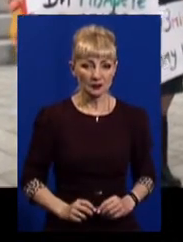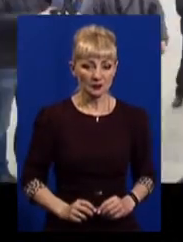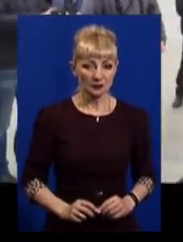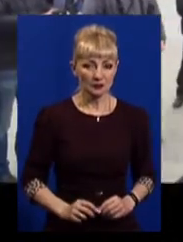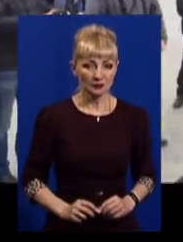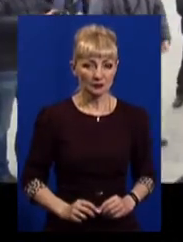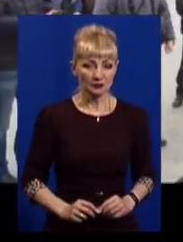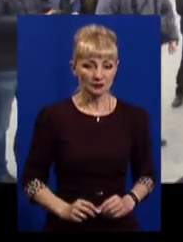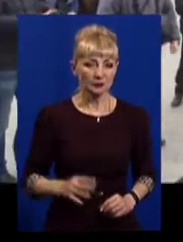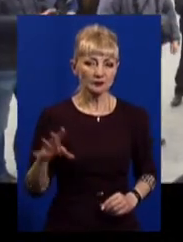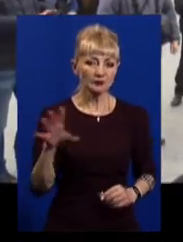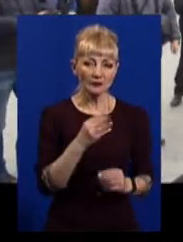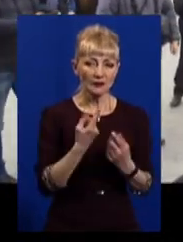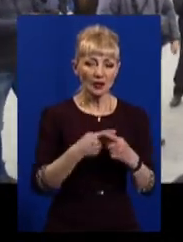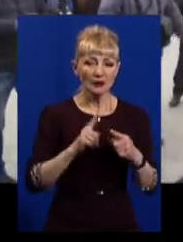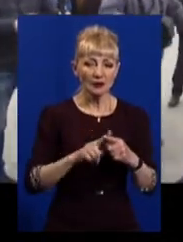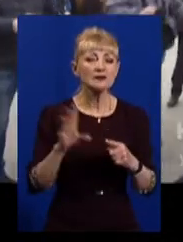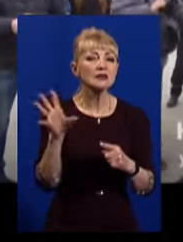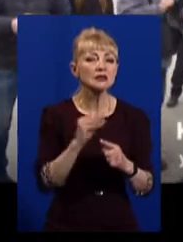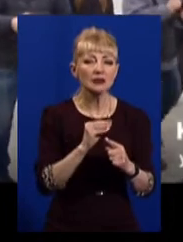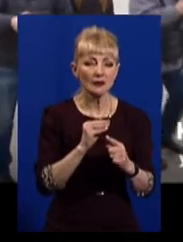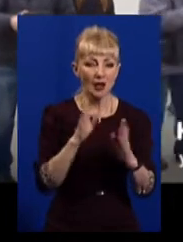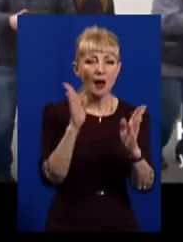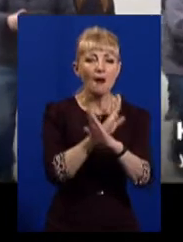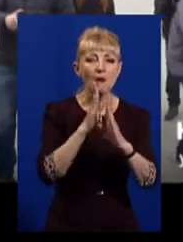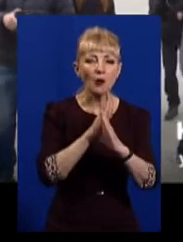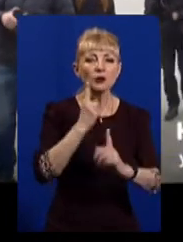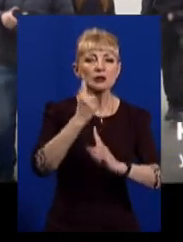Всі глобально-кліматичні зміни пов'язані з